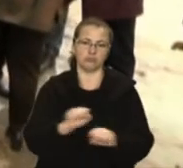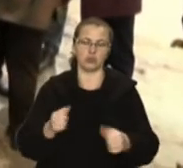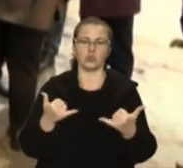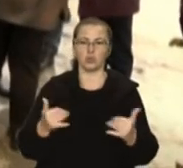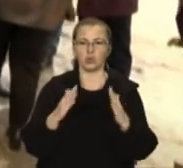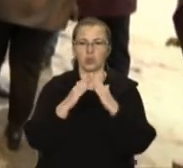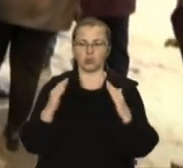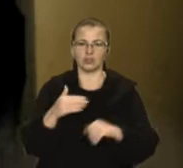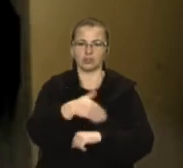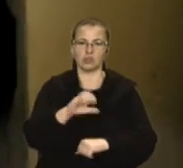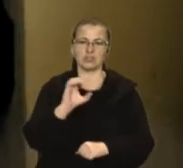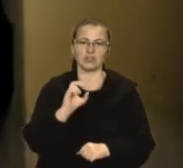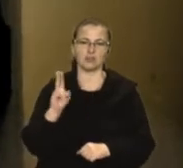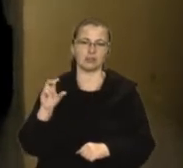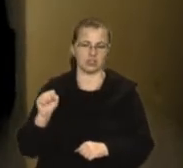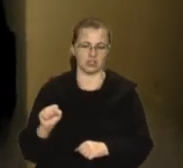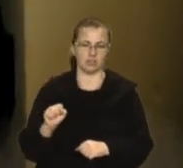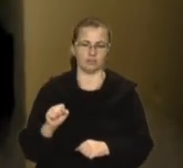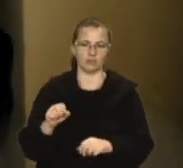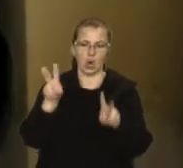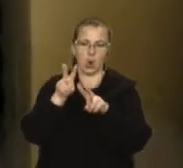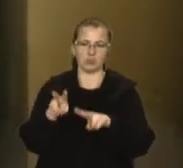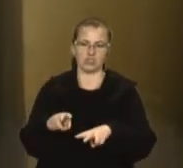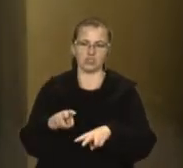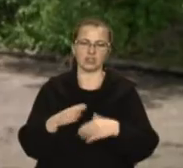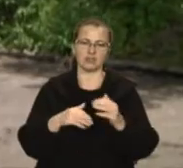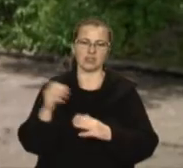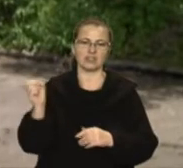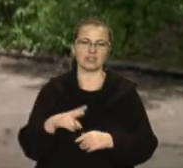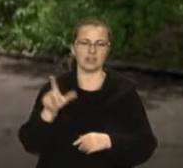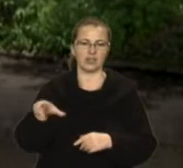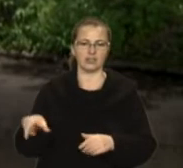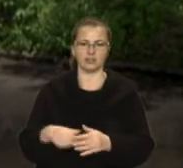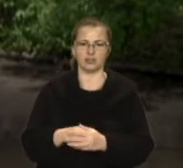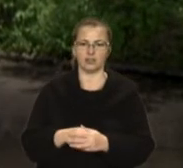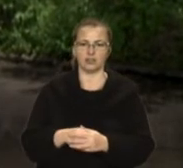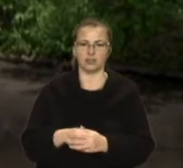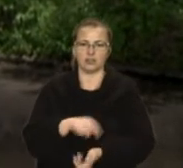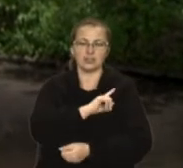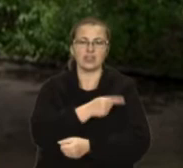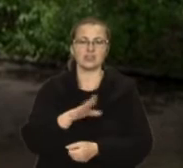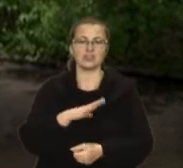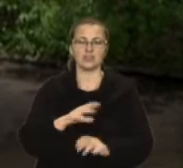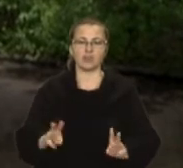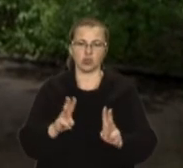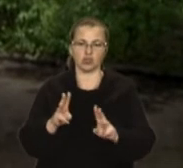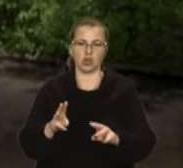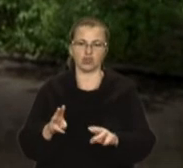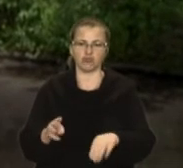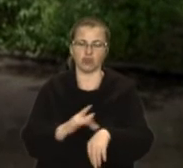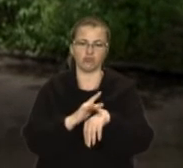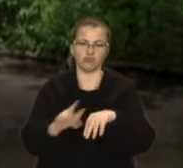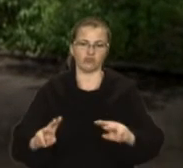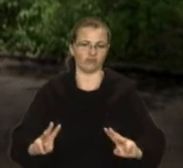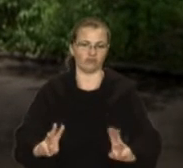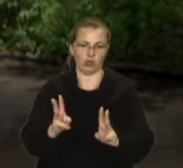будинок на вулиці Скрипника, 31А, обстежили фахівці. Там настільки була ще сильна пожежа, що вигоріло все. Причому вигоріло